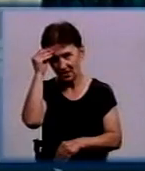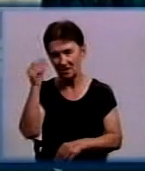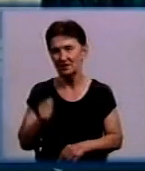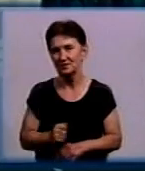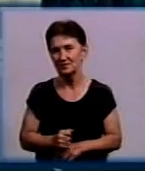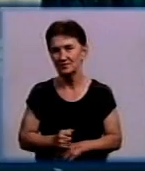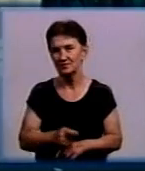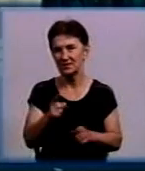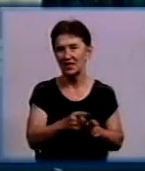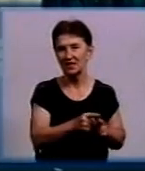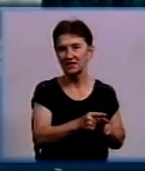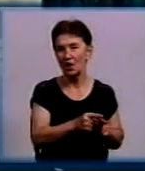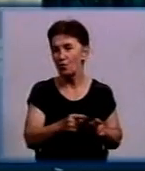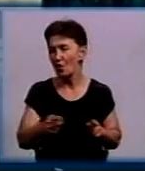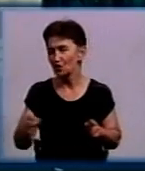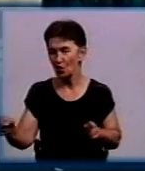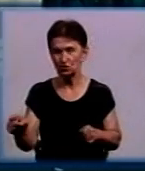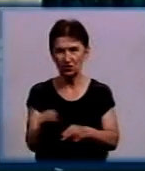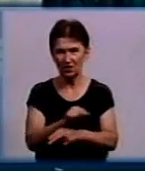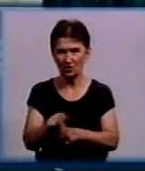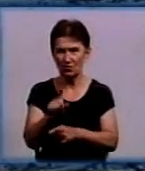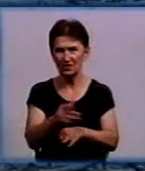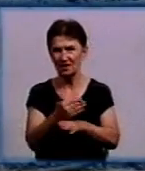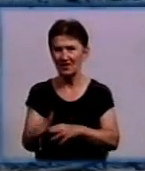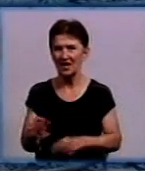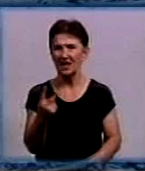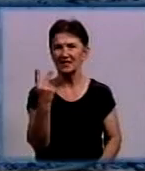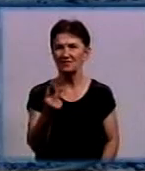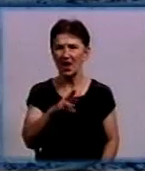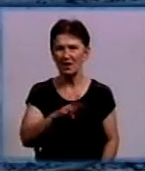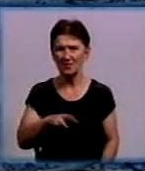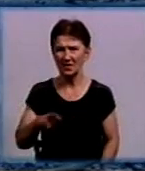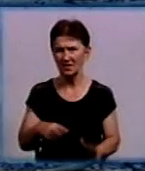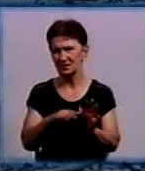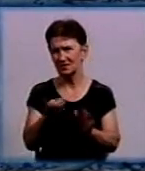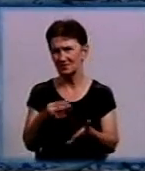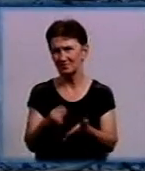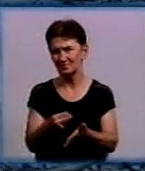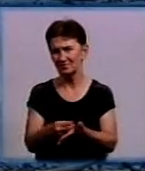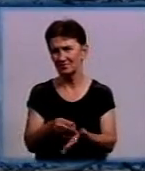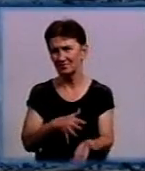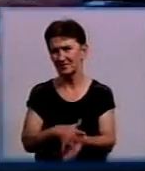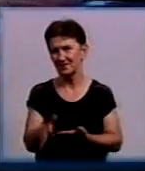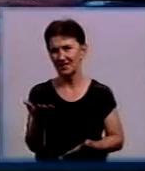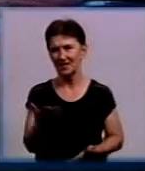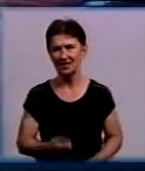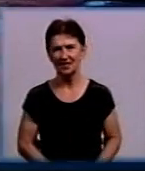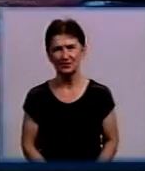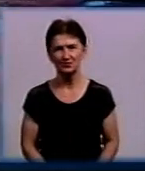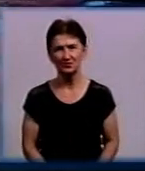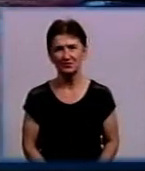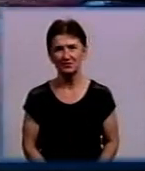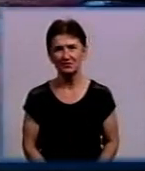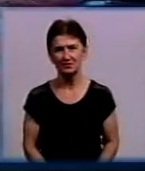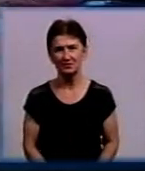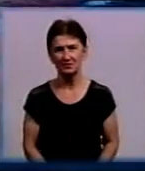На поточний ремонт вулиці Чорновола виділили 2 мільйони 700 тисяч гривень з бюджету. Антоніна Крейтор, Анатолій Басистий.